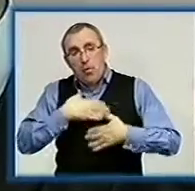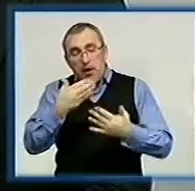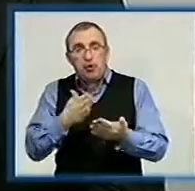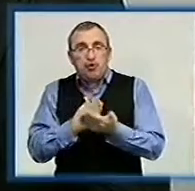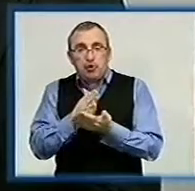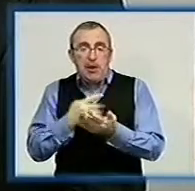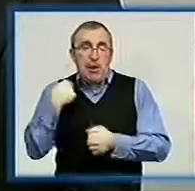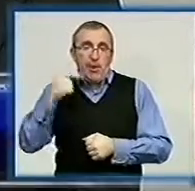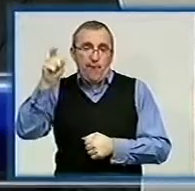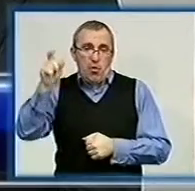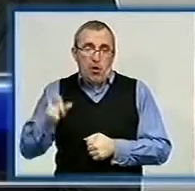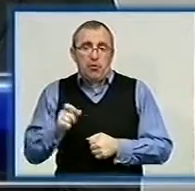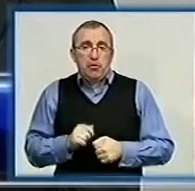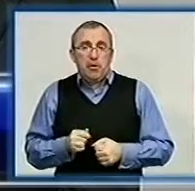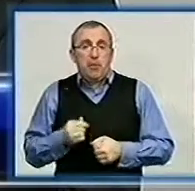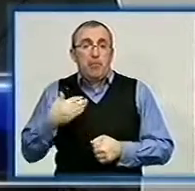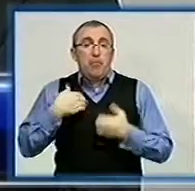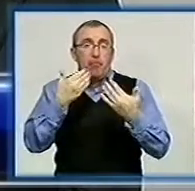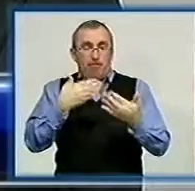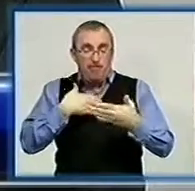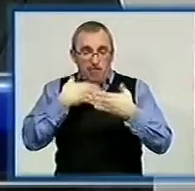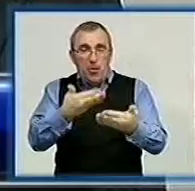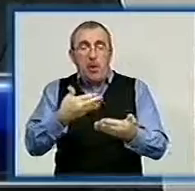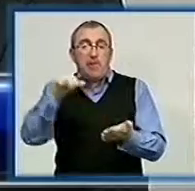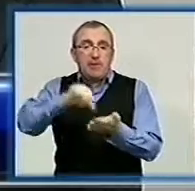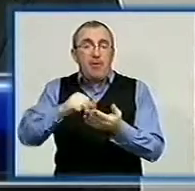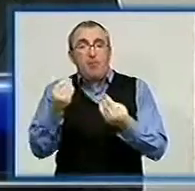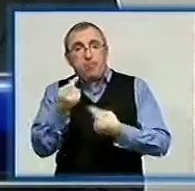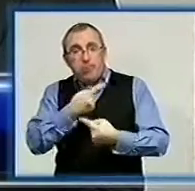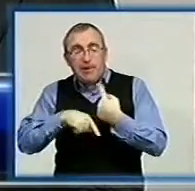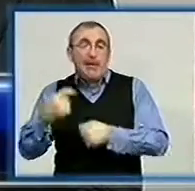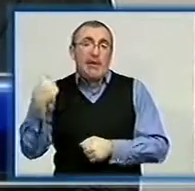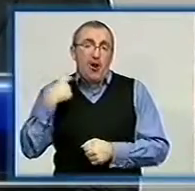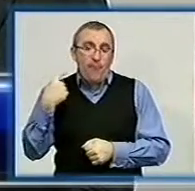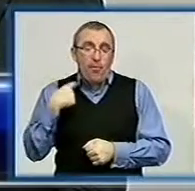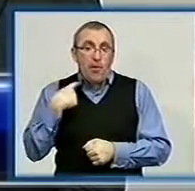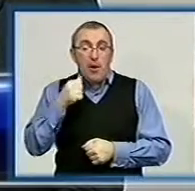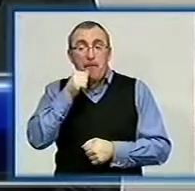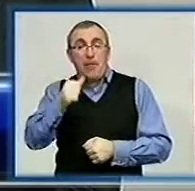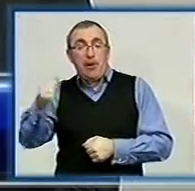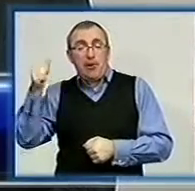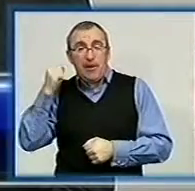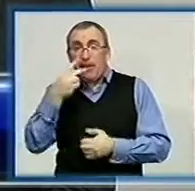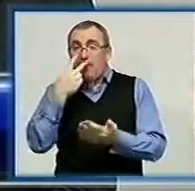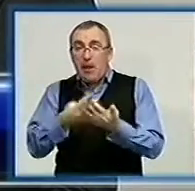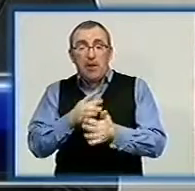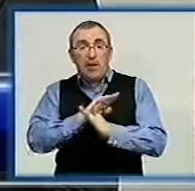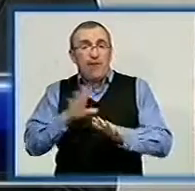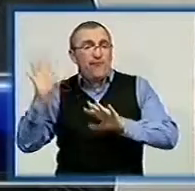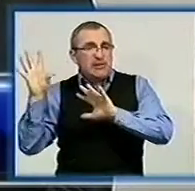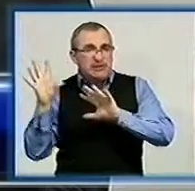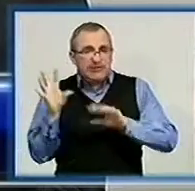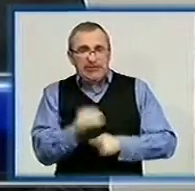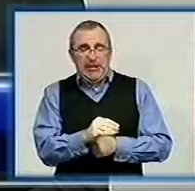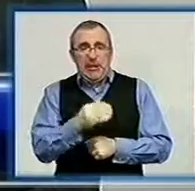Хочу подякувати представникам бізнесу Кіровоградщини, адже минулий рік, не дивлячись на всі його